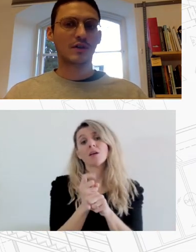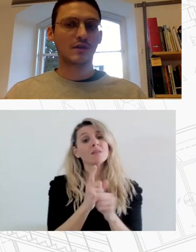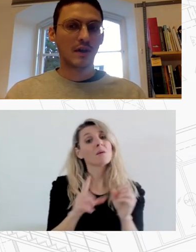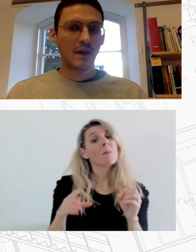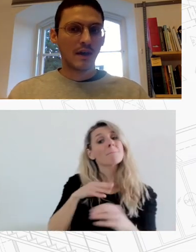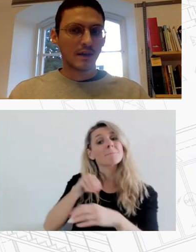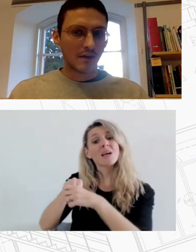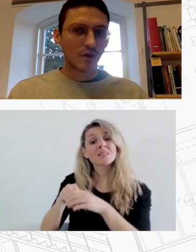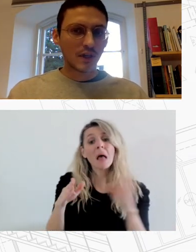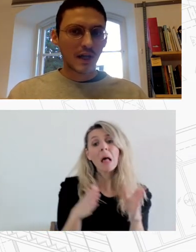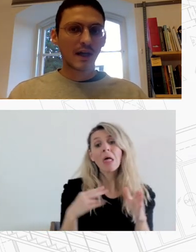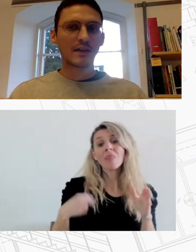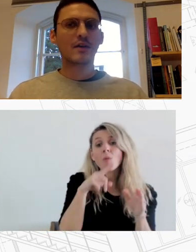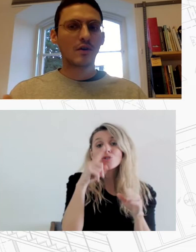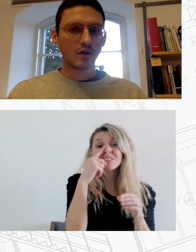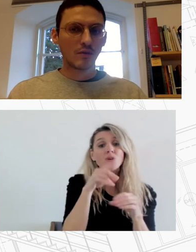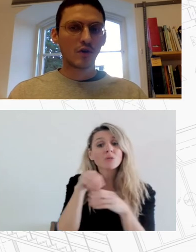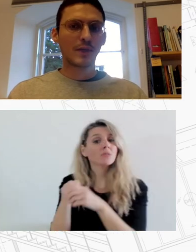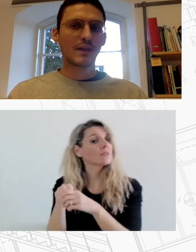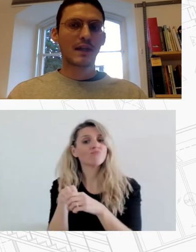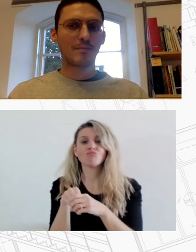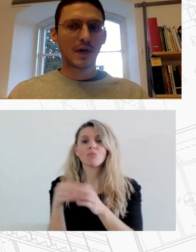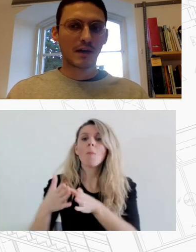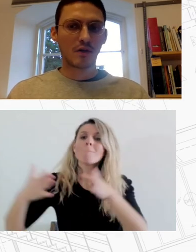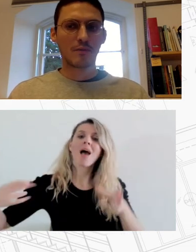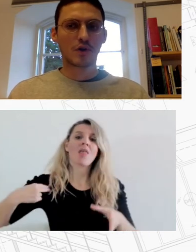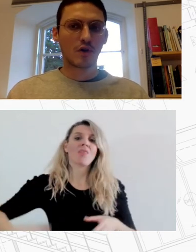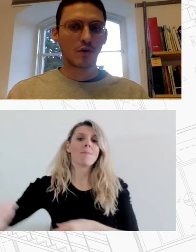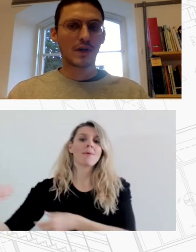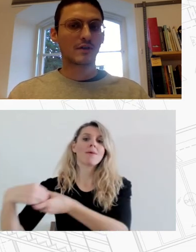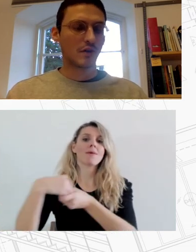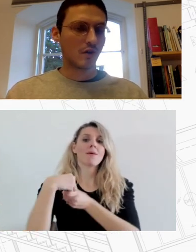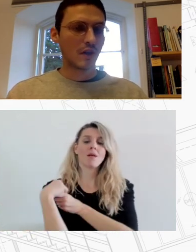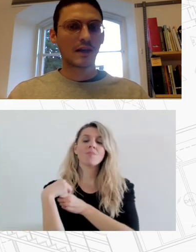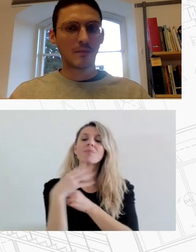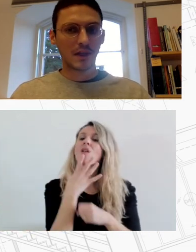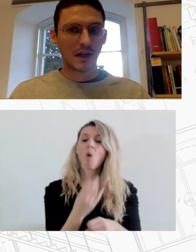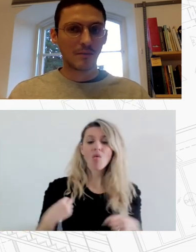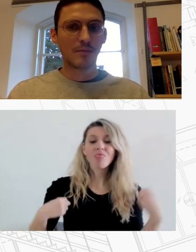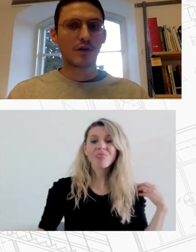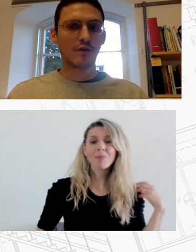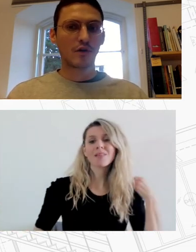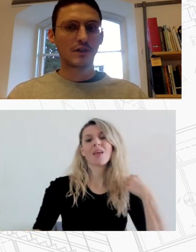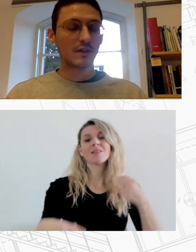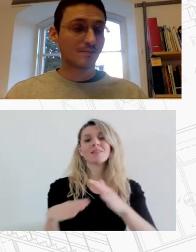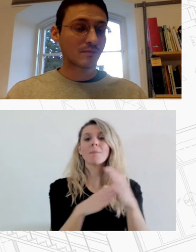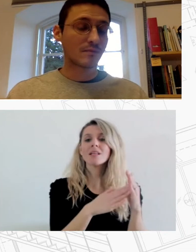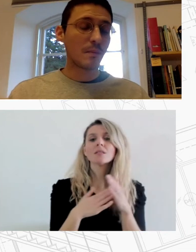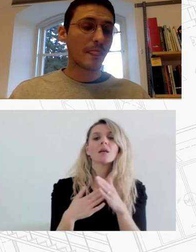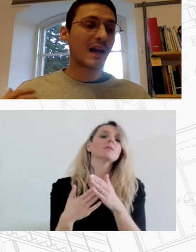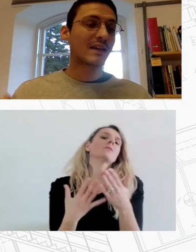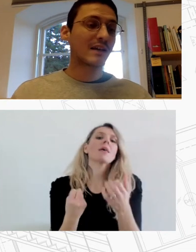Νάουσας και αυτό έχει να κάνει όχι μόνο με την ανεπάρκεια των δημοτικών υπηρεσιών αλλά και με την ελληπή πληροφόρηση